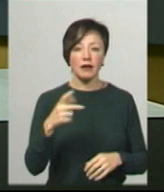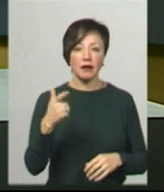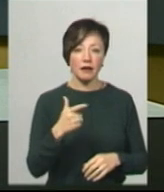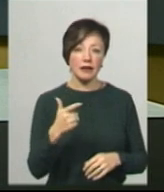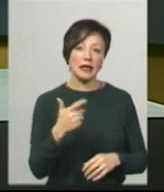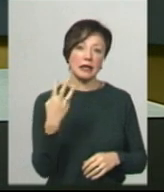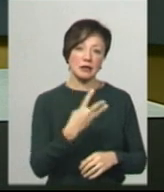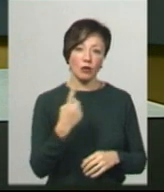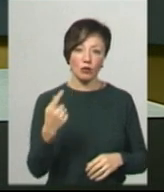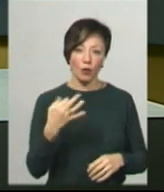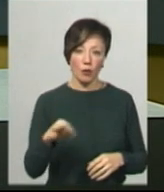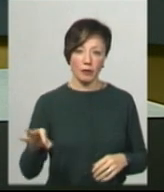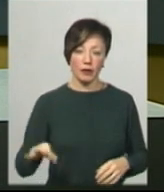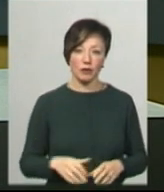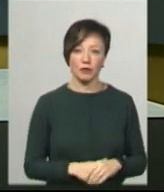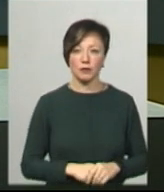31 копійку.